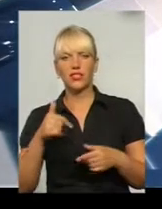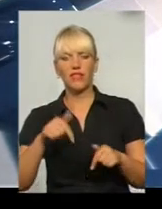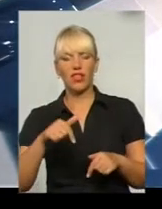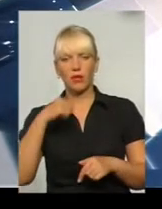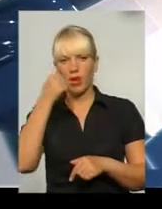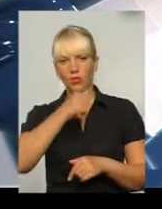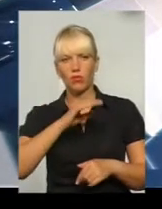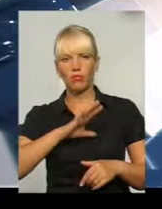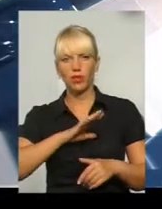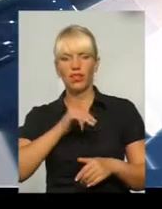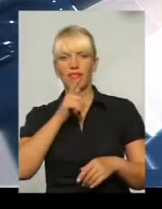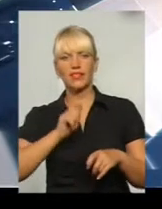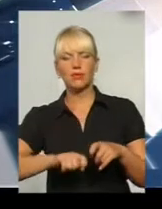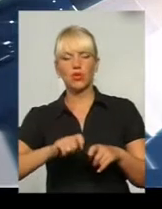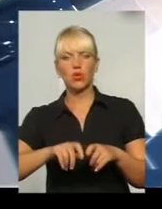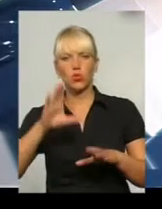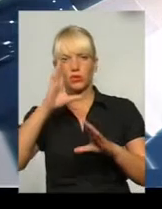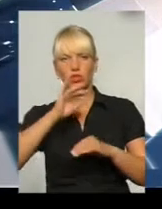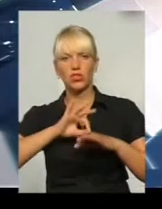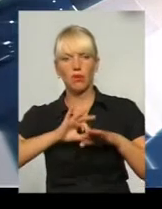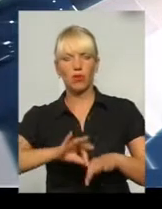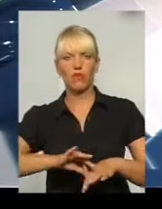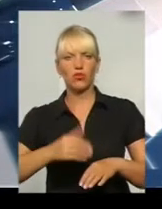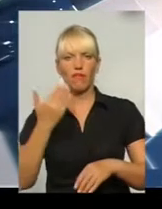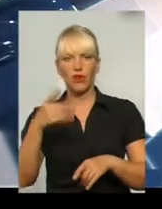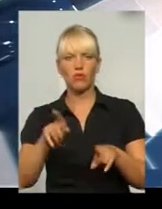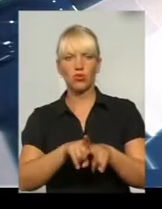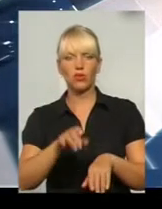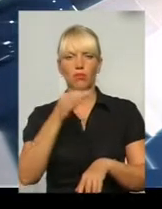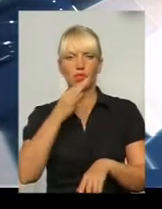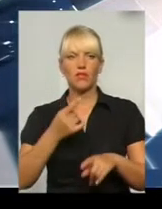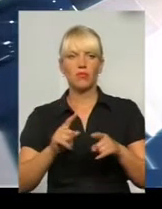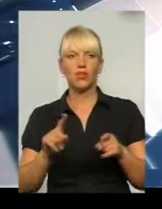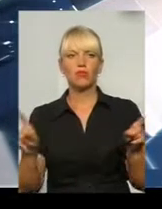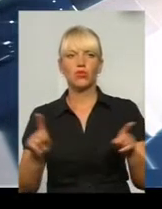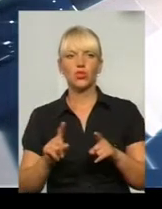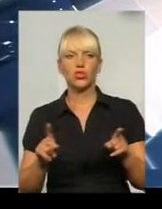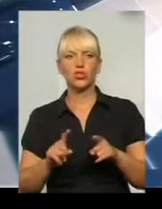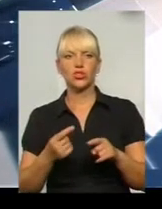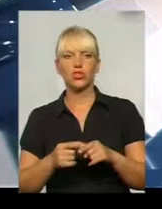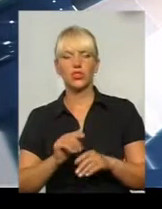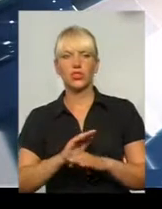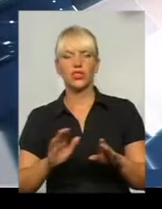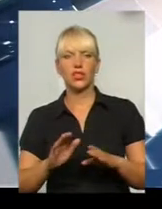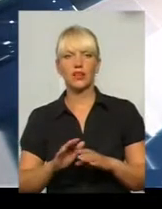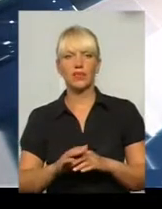буде успішно проведено, вам дуже подобається. в цій країні,